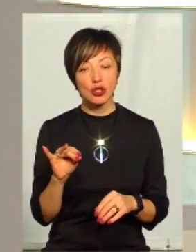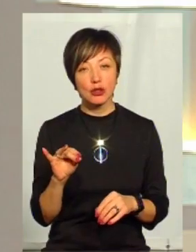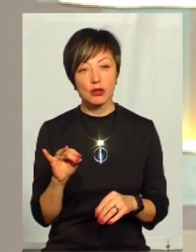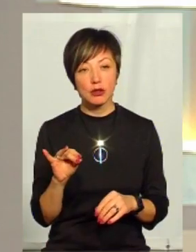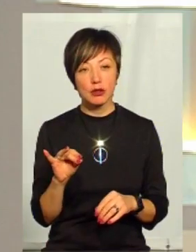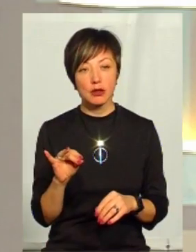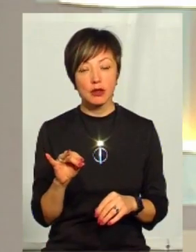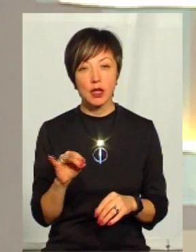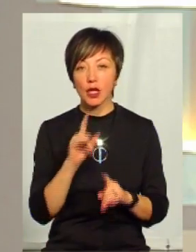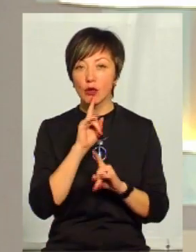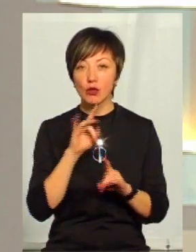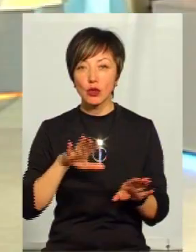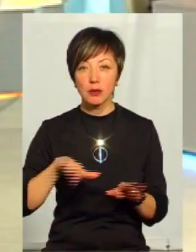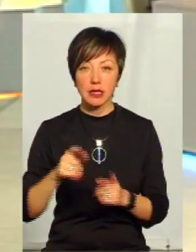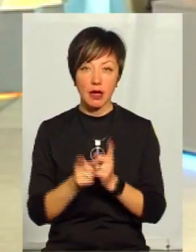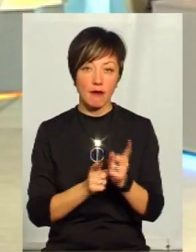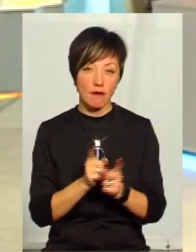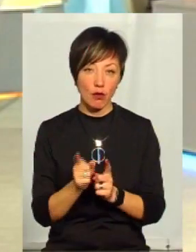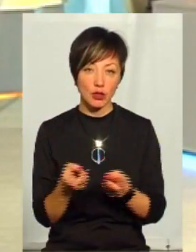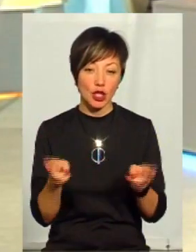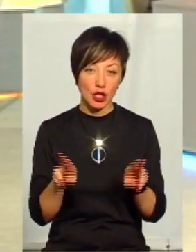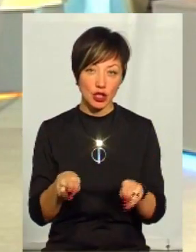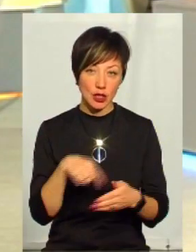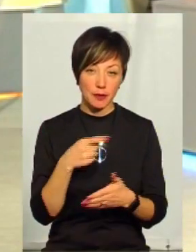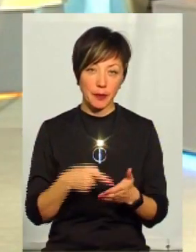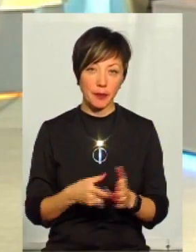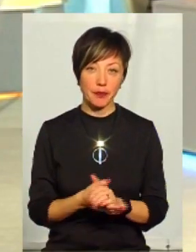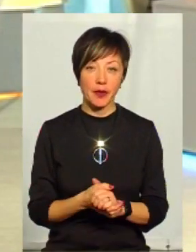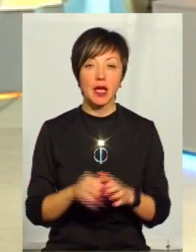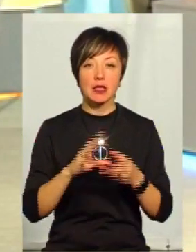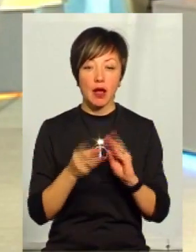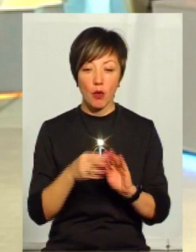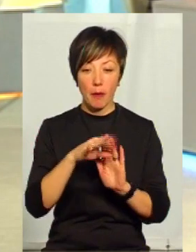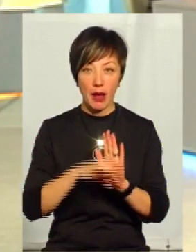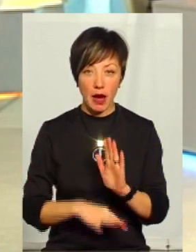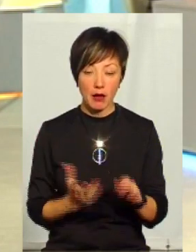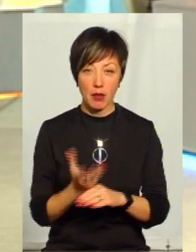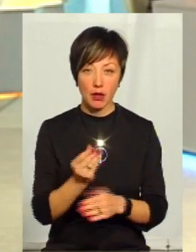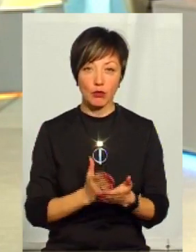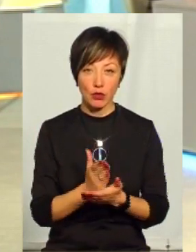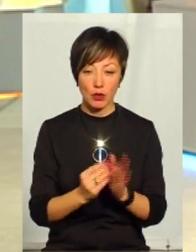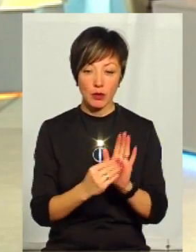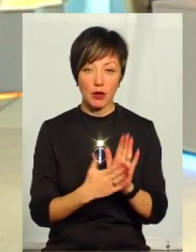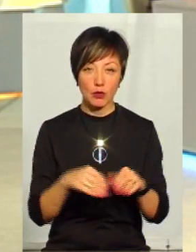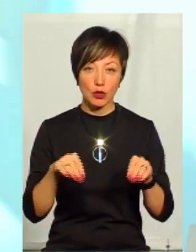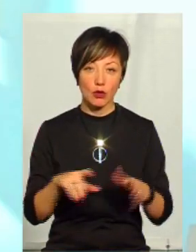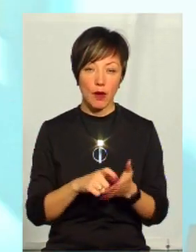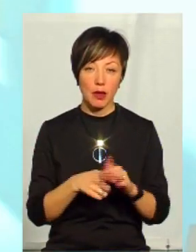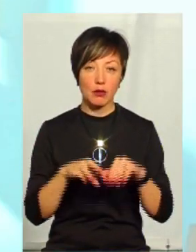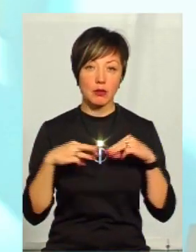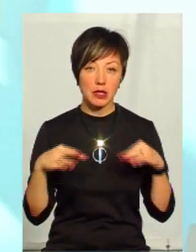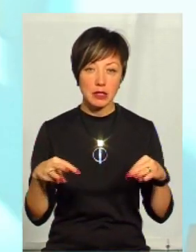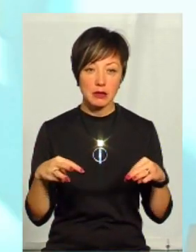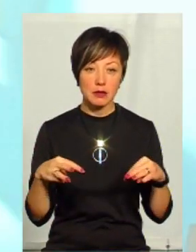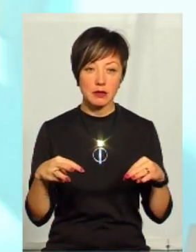їх не буде після реформи, чи вони залишаться? Загалом перелік платних послуг релегоментована постановою Кабінету